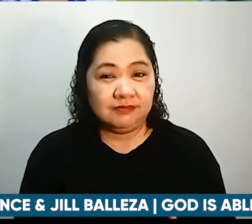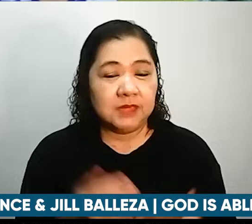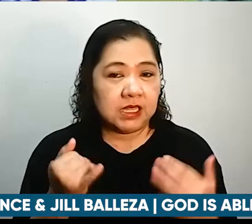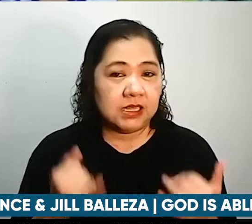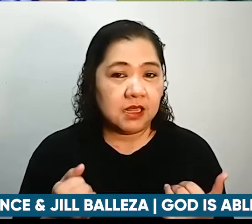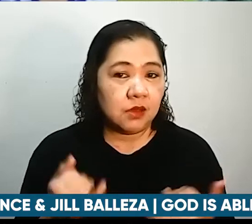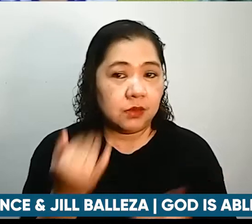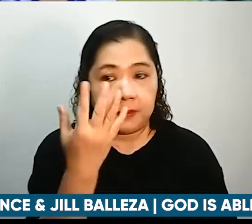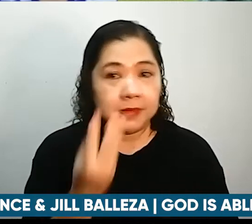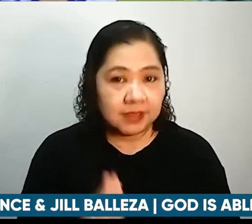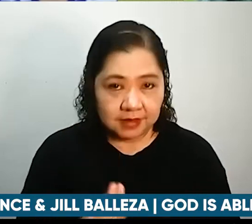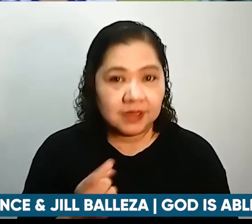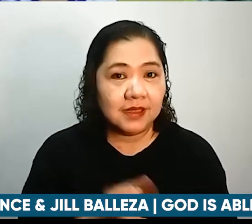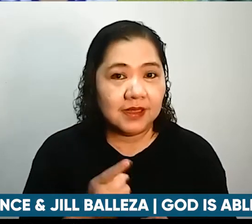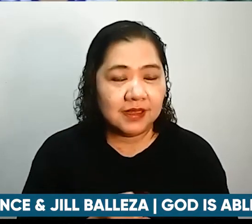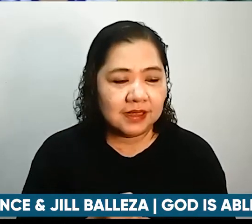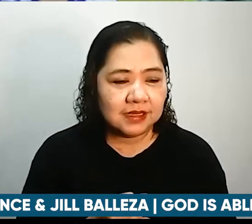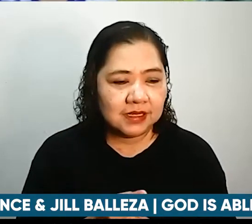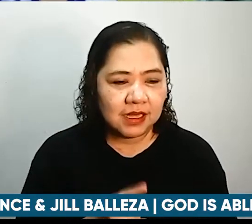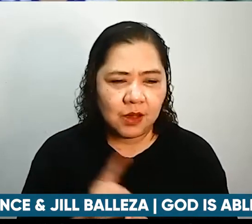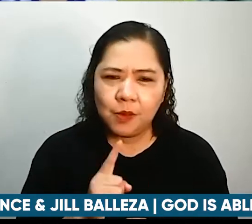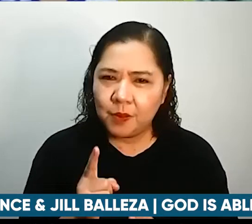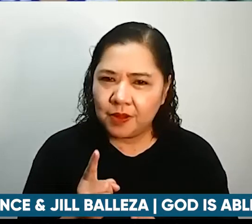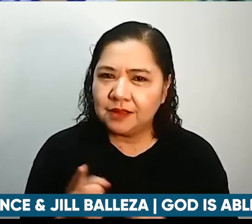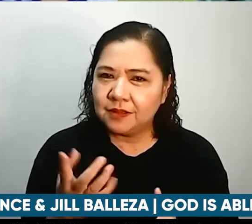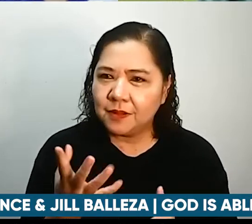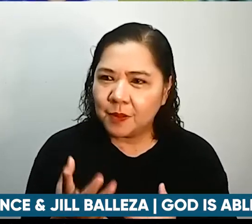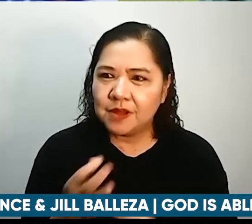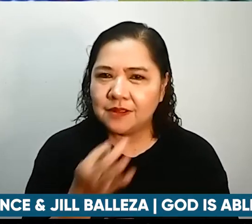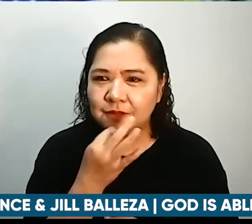ba ang mga masarap kainin dyan kapag maulang umaga?